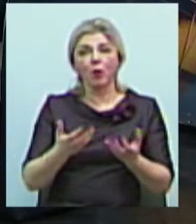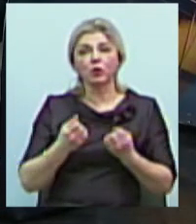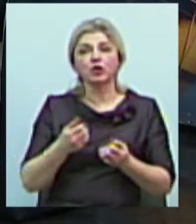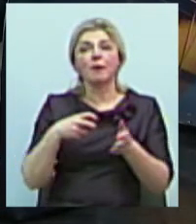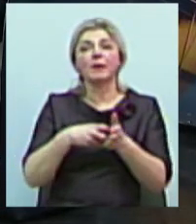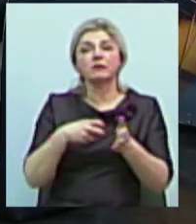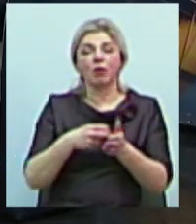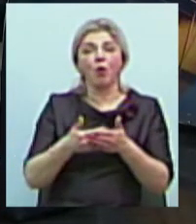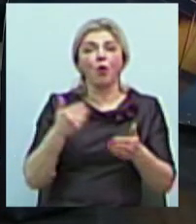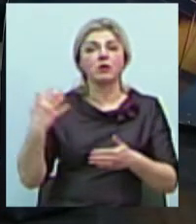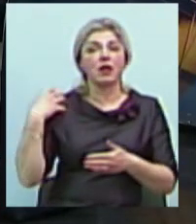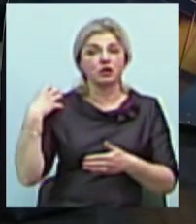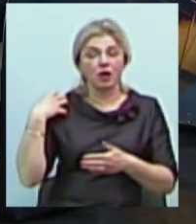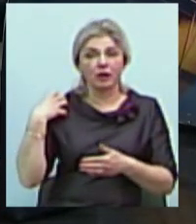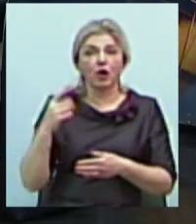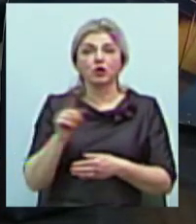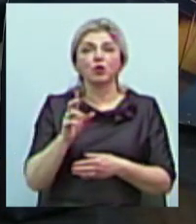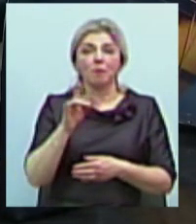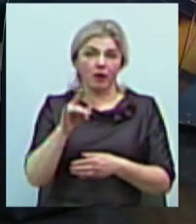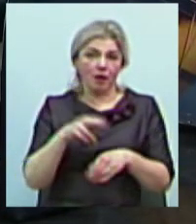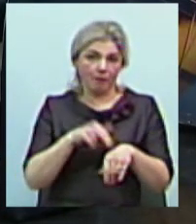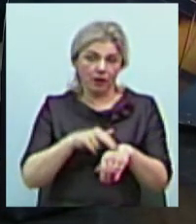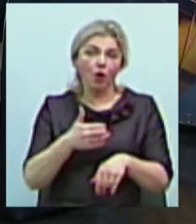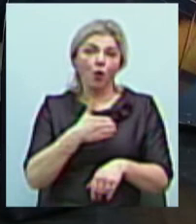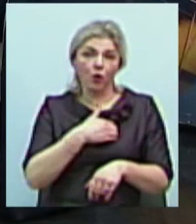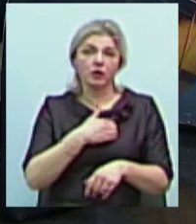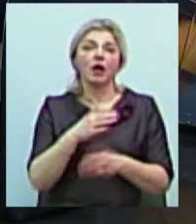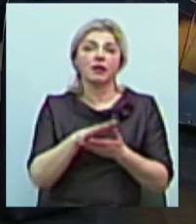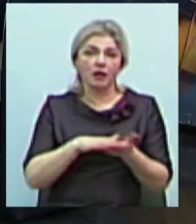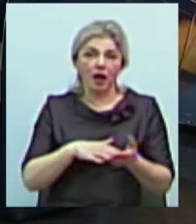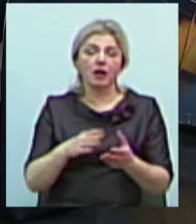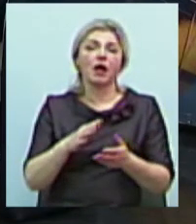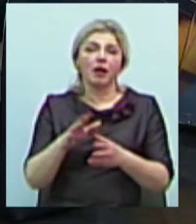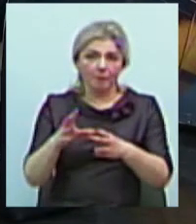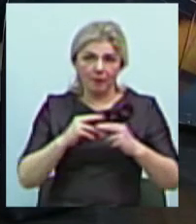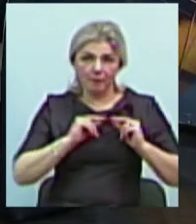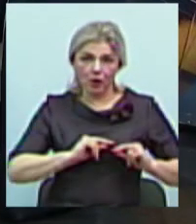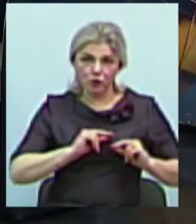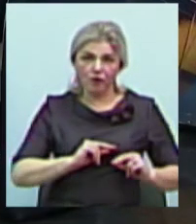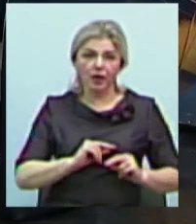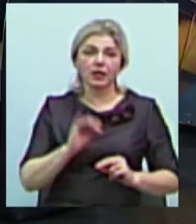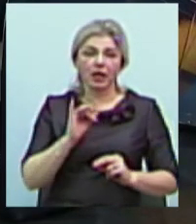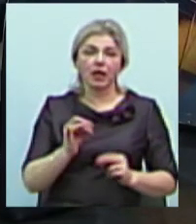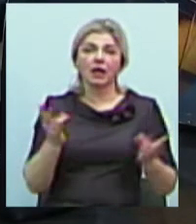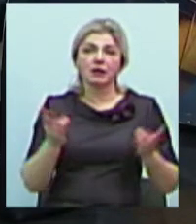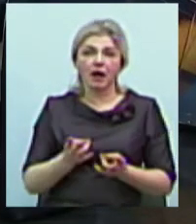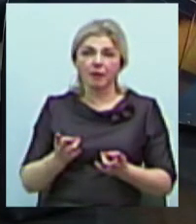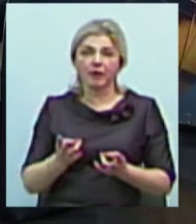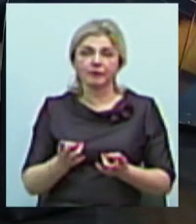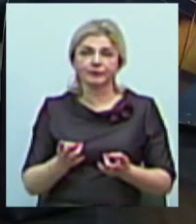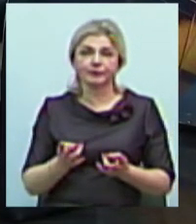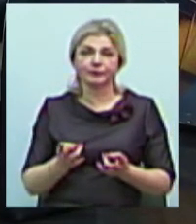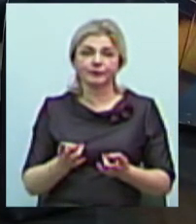про те, що вони хотіли б ще далі стісніше співпрацювати, і у них є потреба в